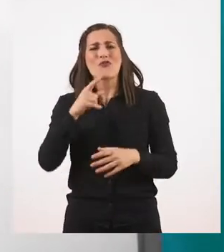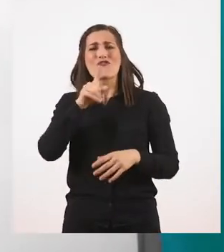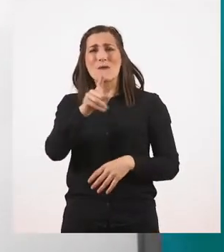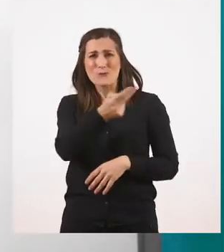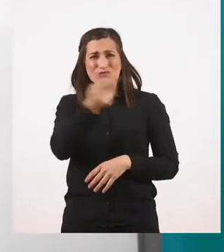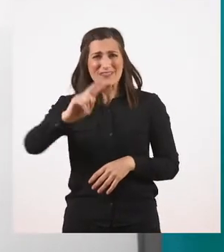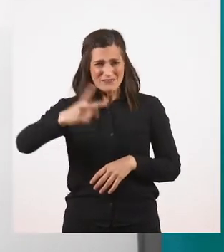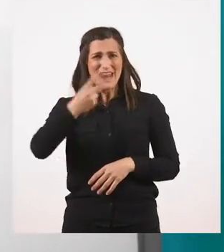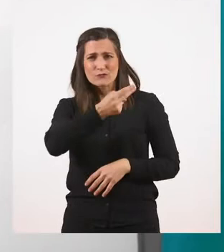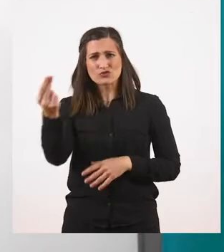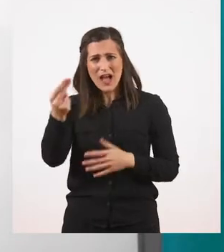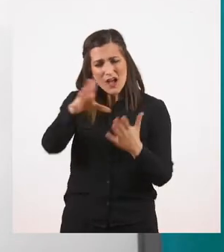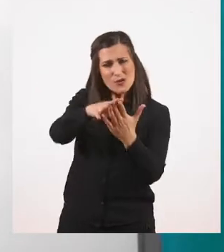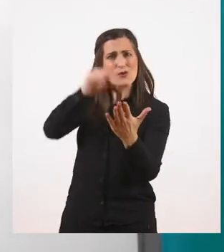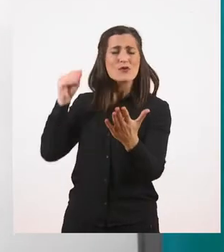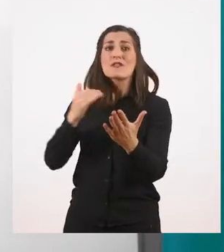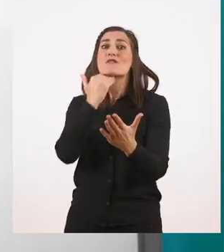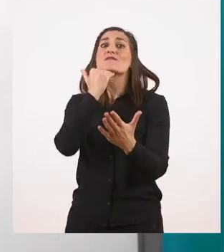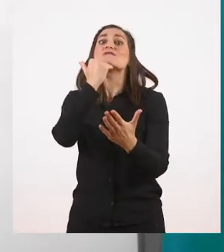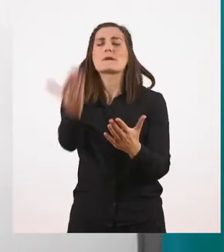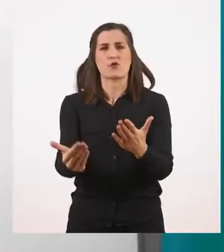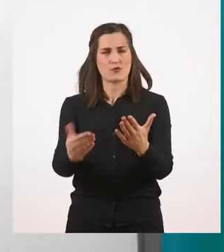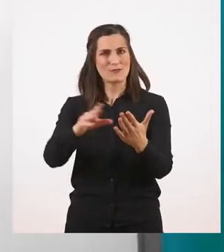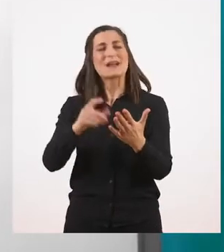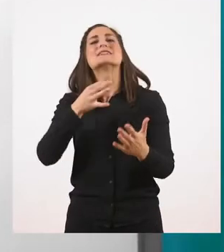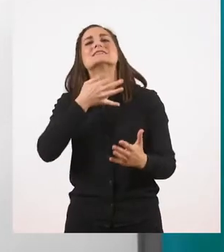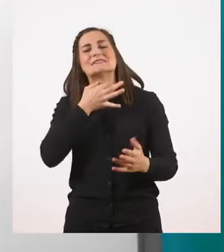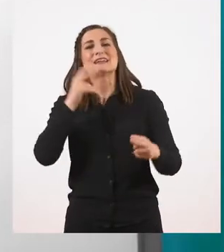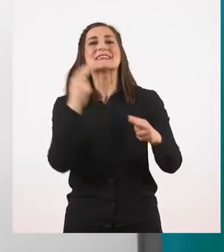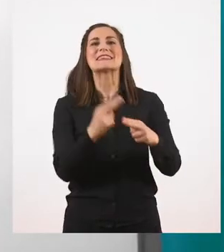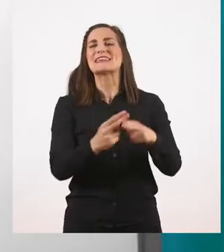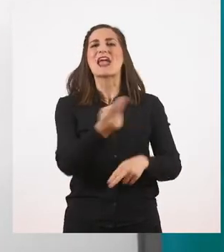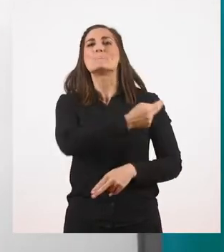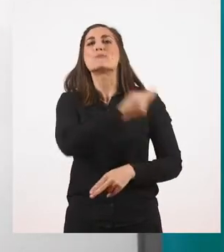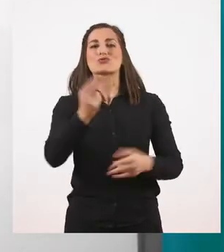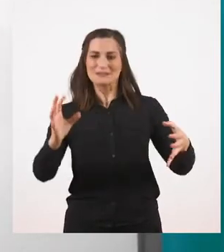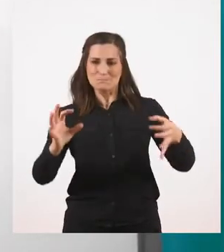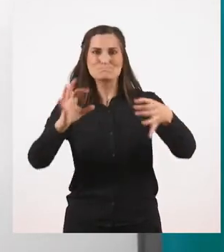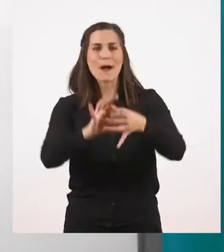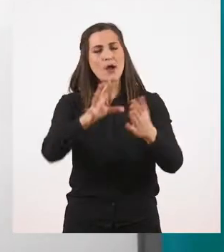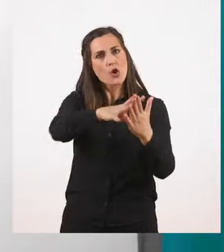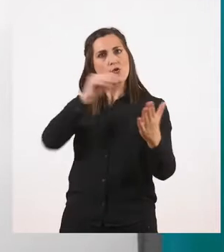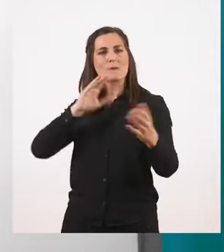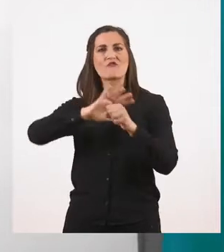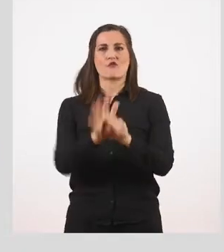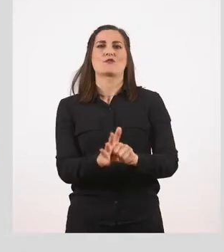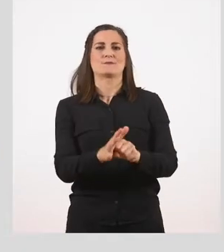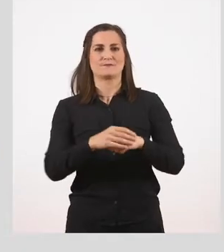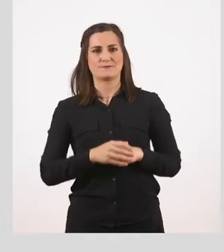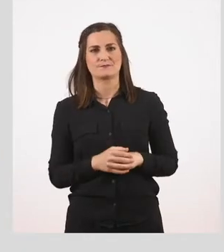μόνες τους στο λόγο. Χρειάζονται την κύρια για να δώσει στην περίοδό μας ένα πλήρες νόημα.